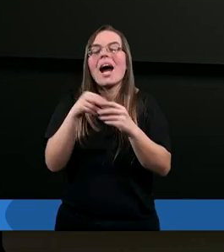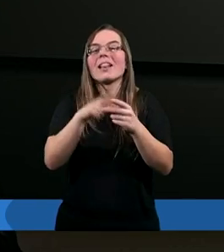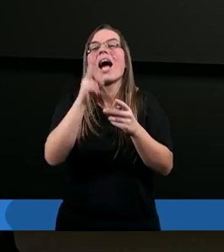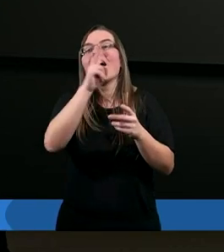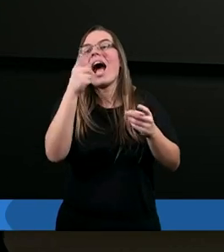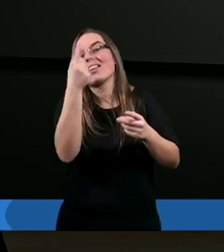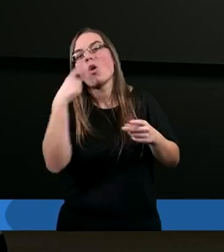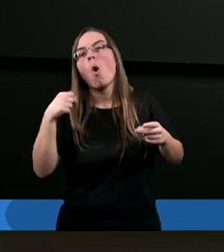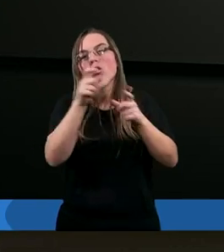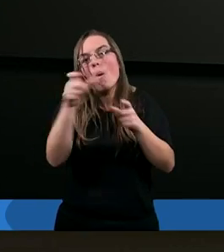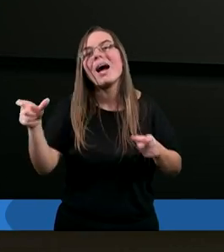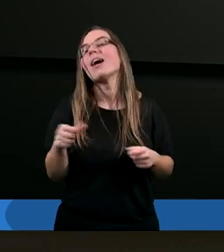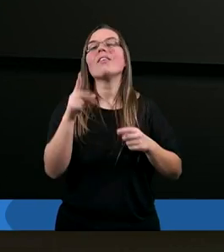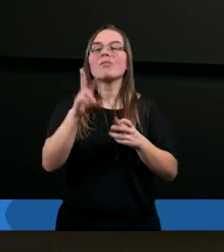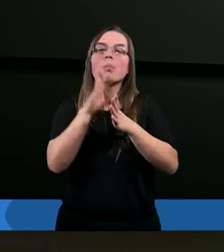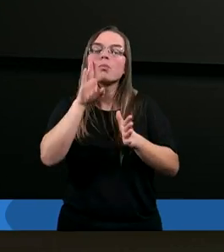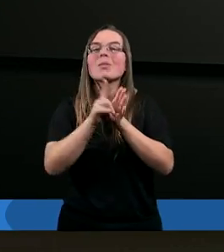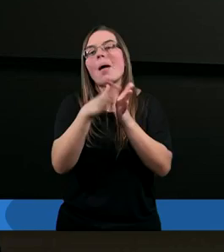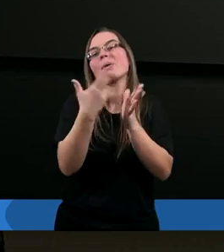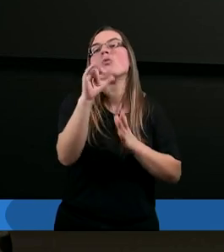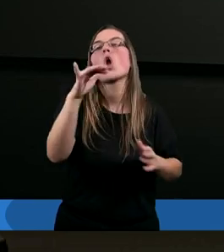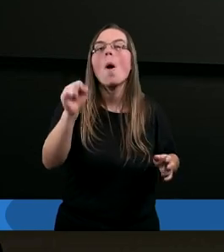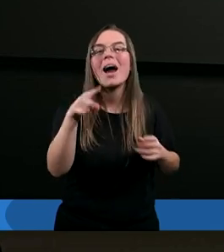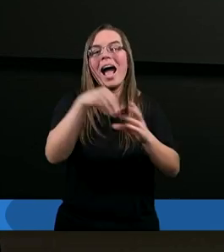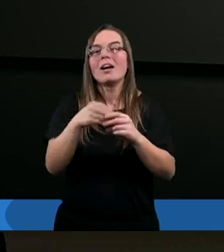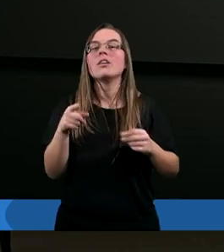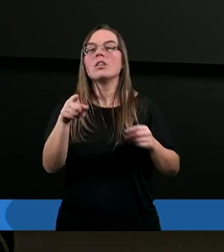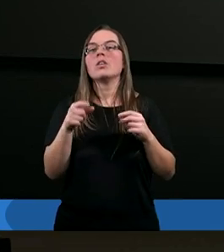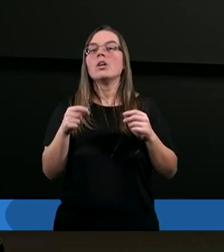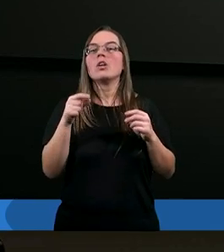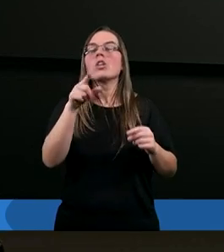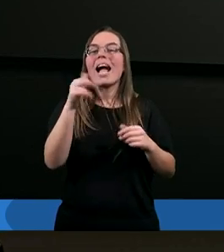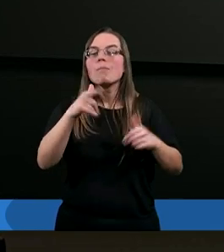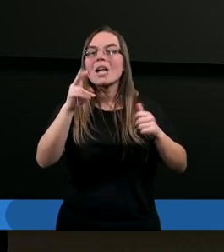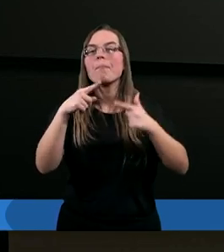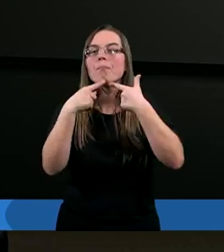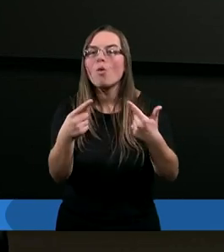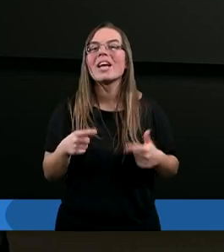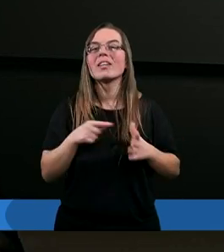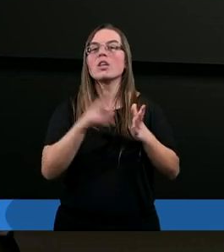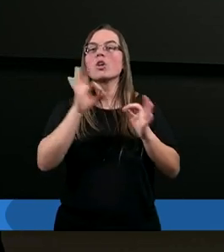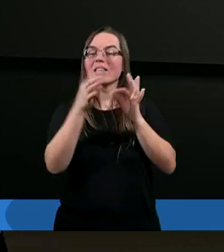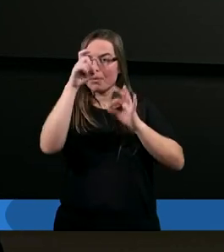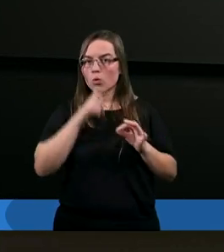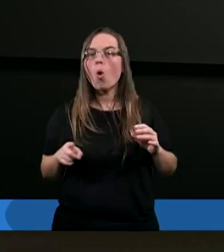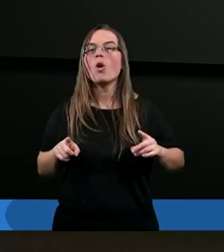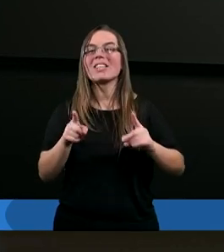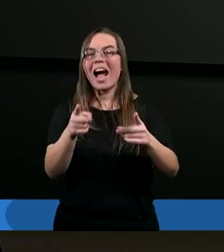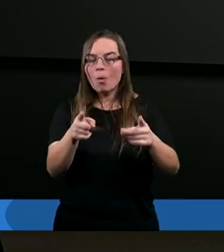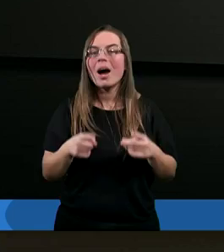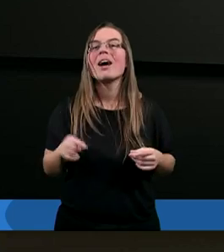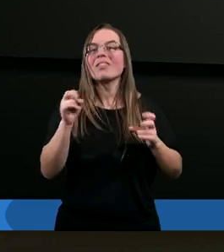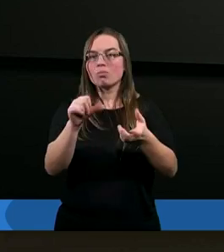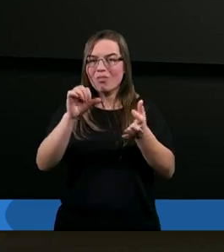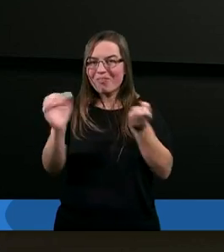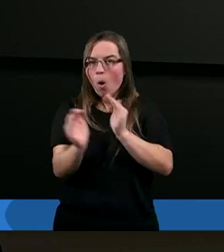taką lub na inną osobę. Może w przypadku Hioba patrząc na początek tej historii coś można powiedzieć. Ale przecież zło działa w